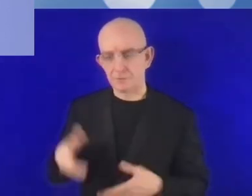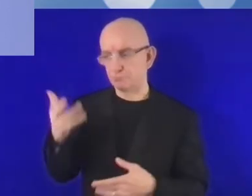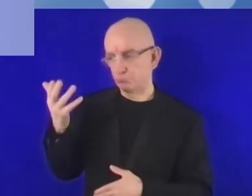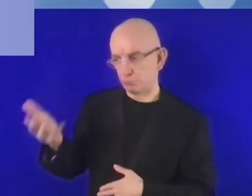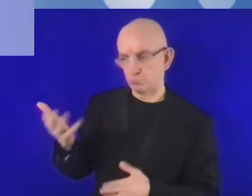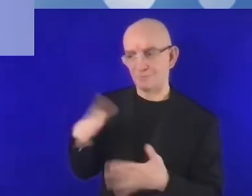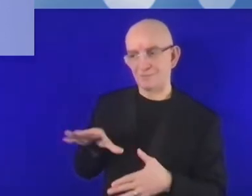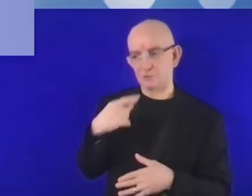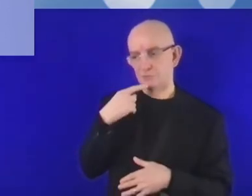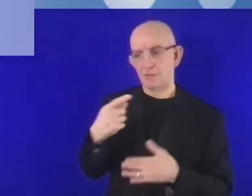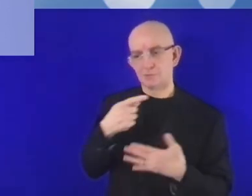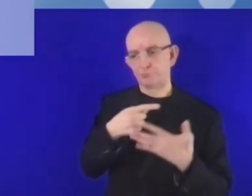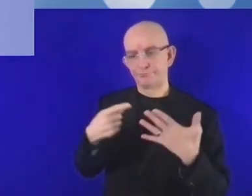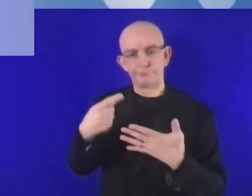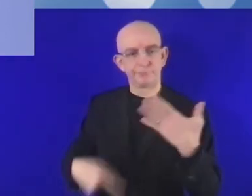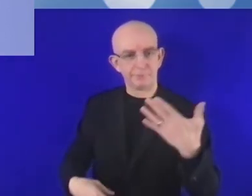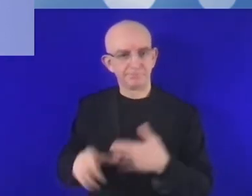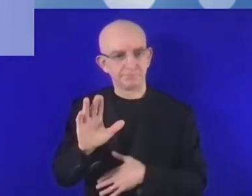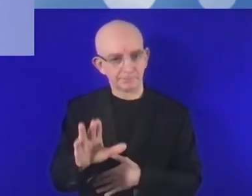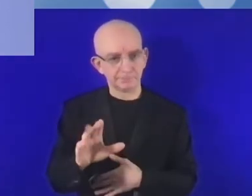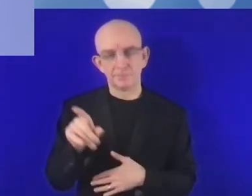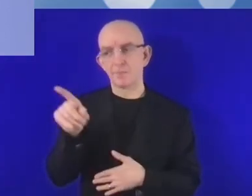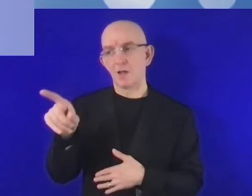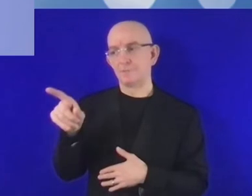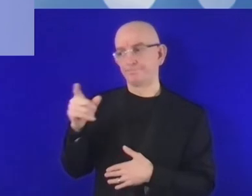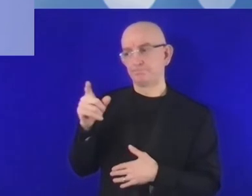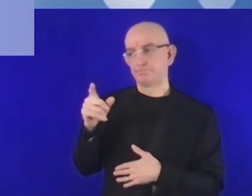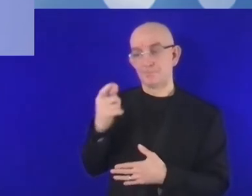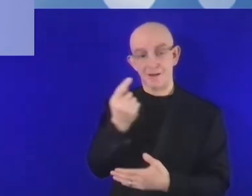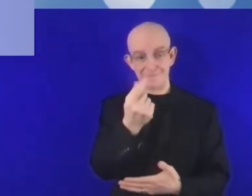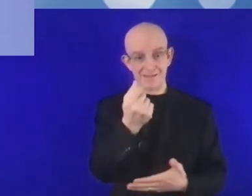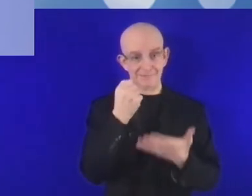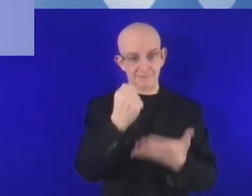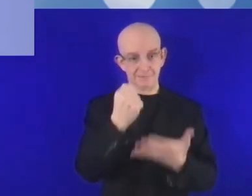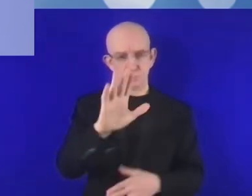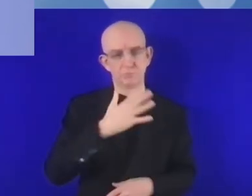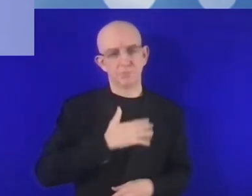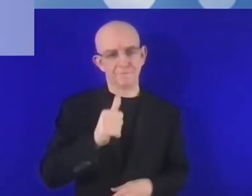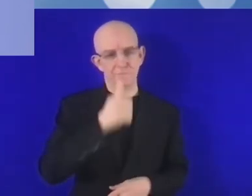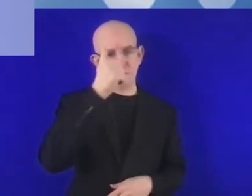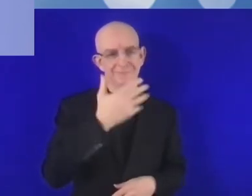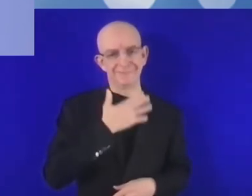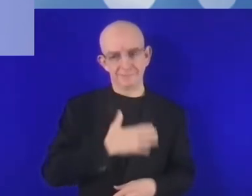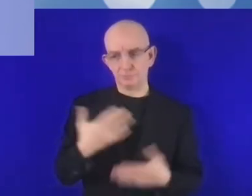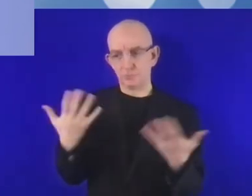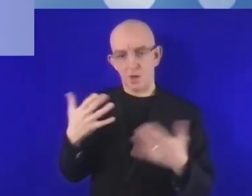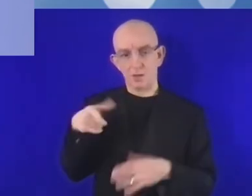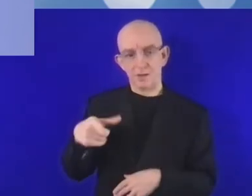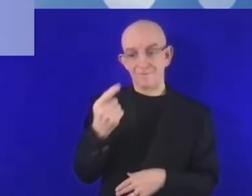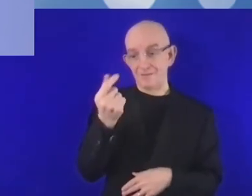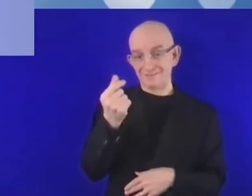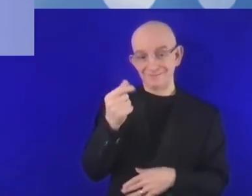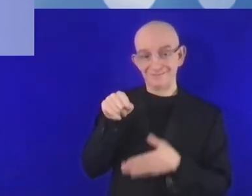minister mówiąc o finansowaniu. Zacznę może od następującej uwagi.